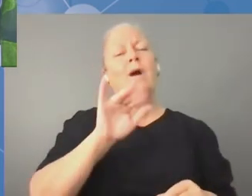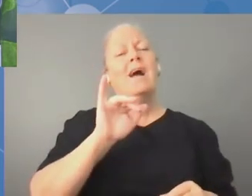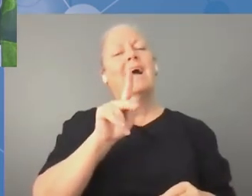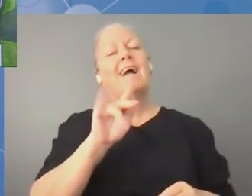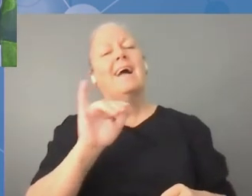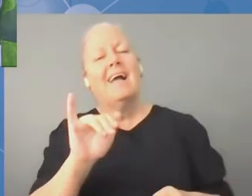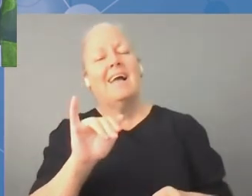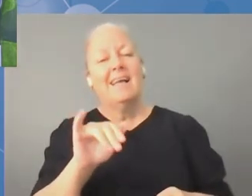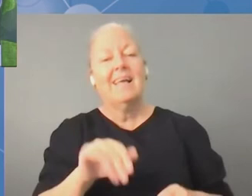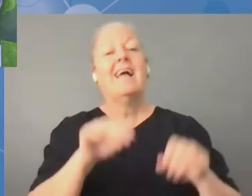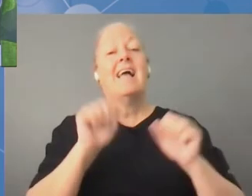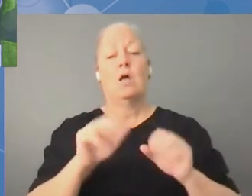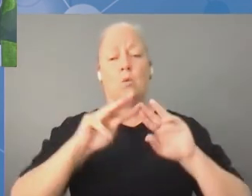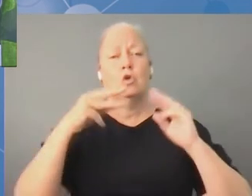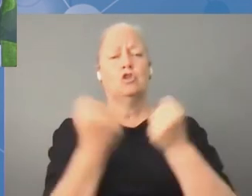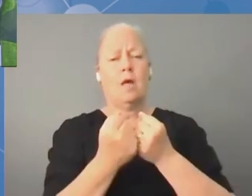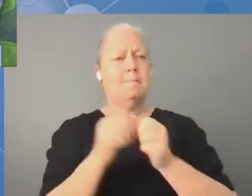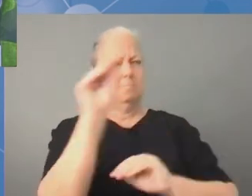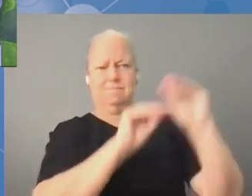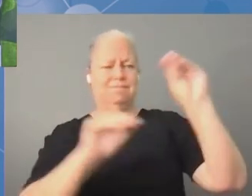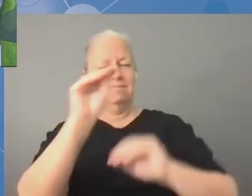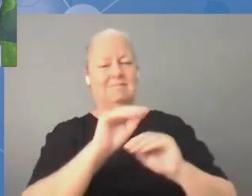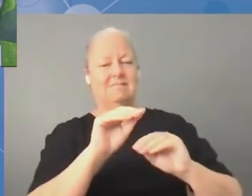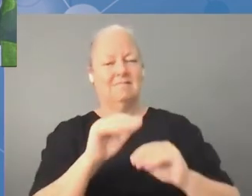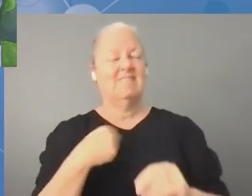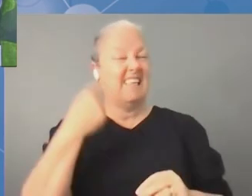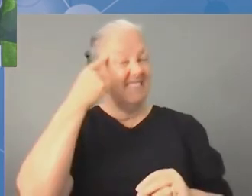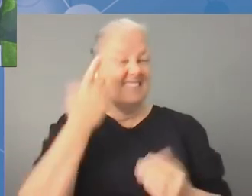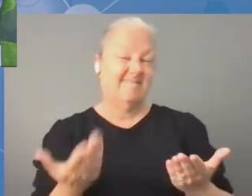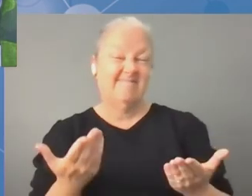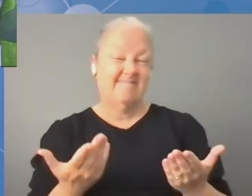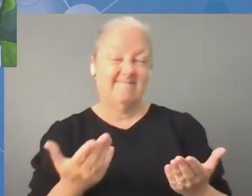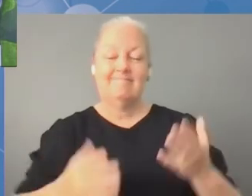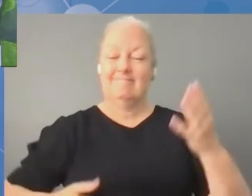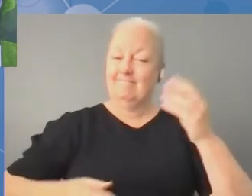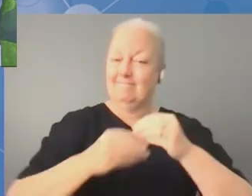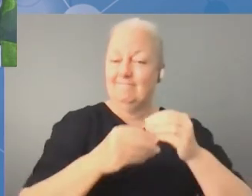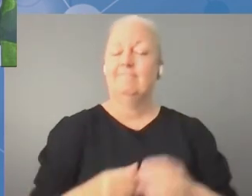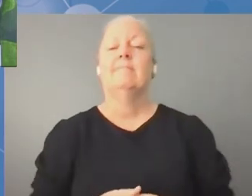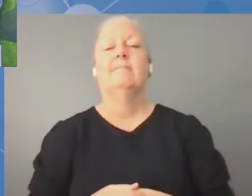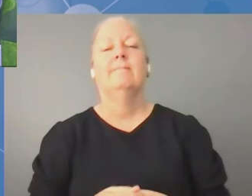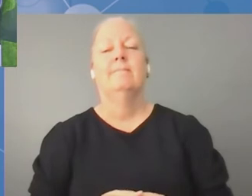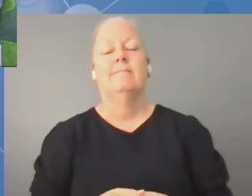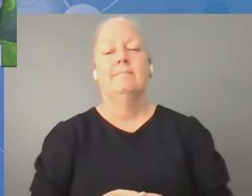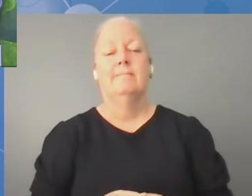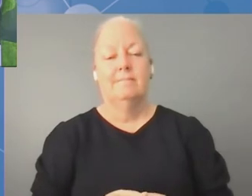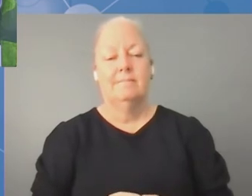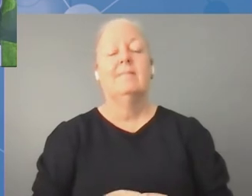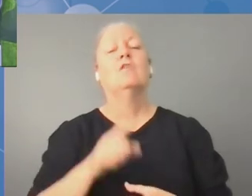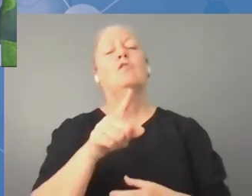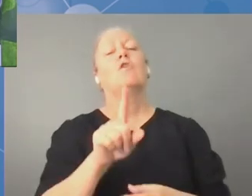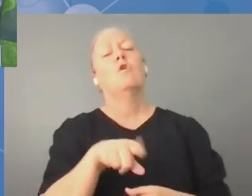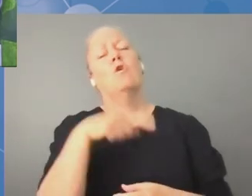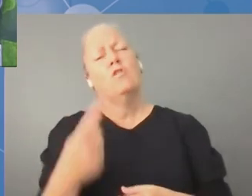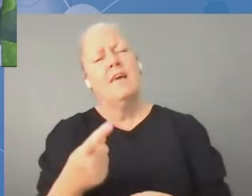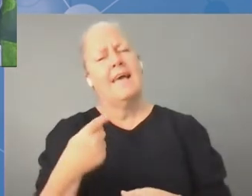który był poruszany, ale być może nie był wystarczająco nagłośniony. Nie wszyscy mieli świadomość, że takie tematy są także poruszane, więc to powinniśmy poprawić.